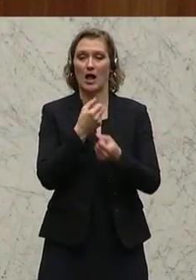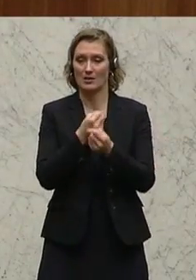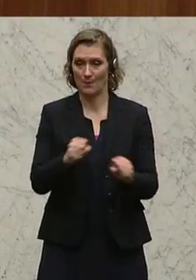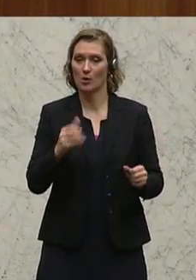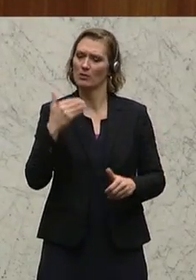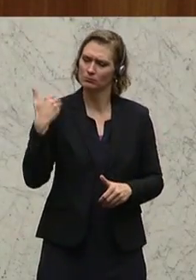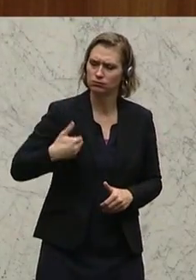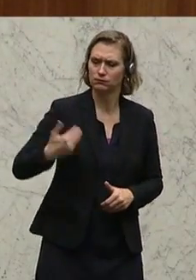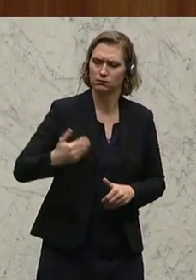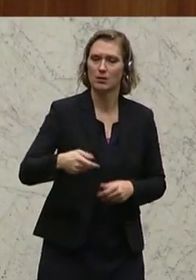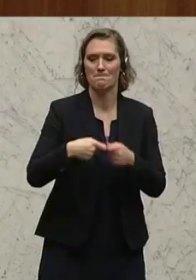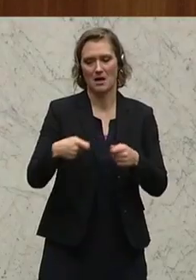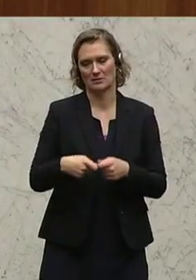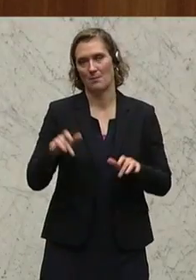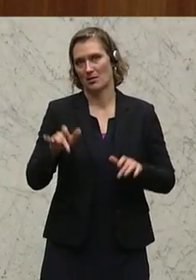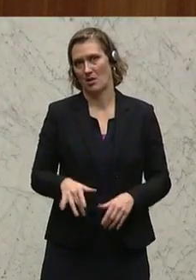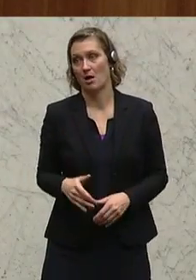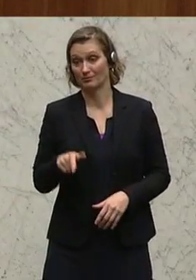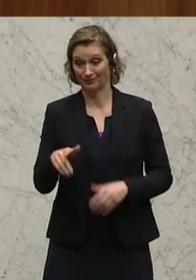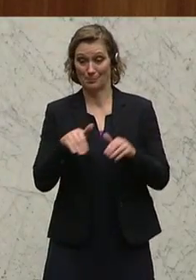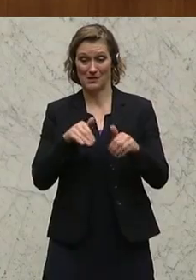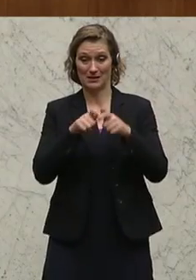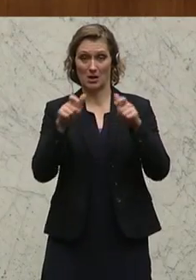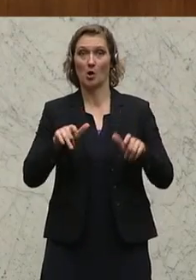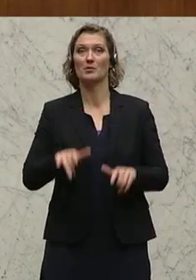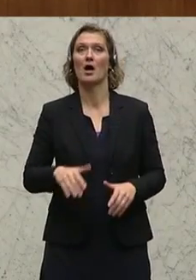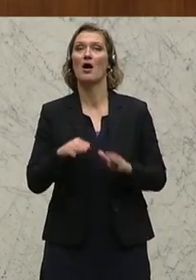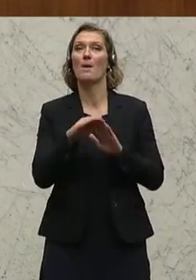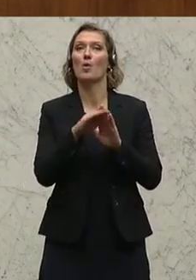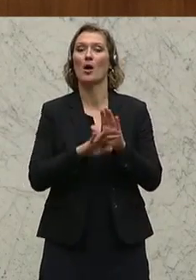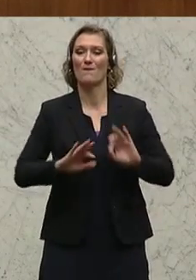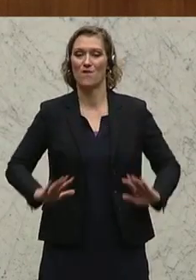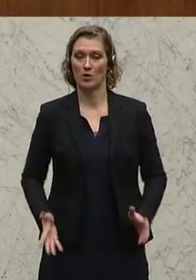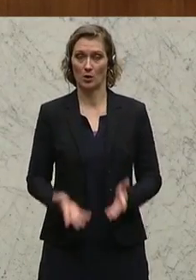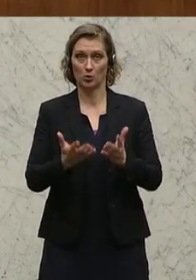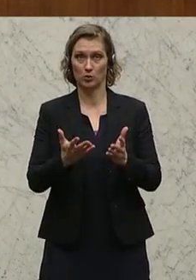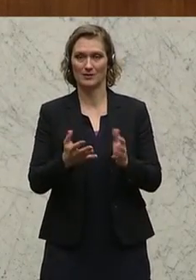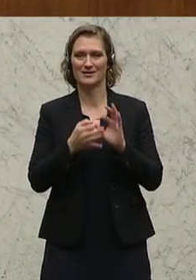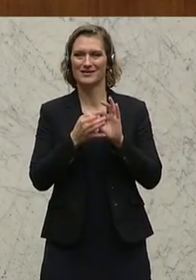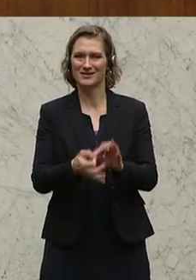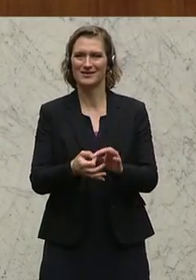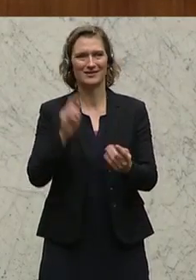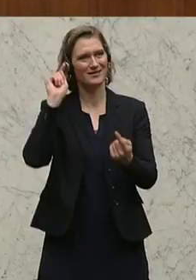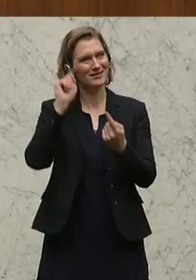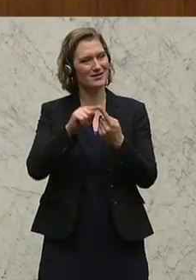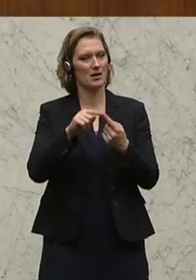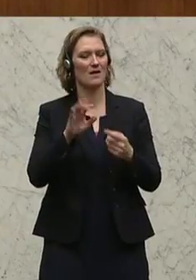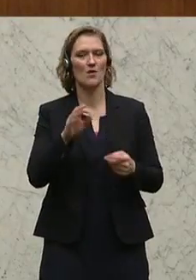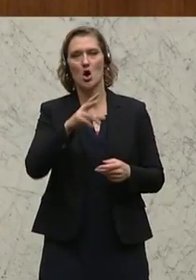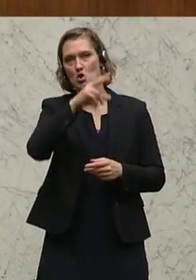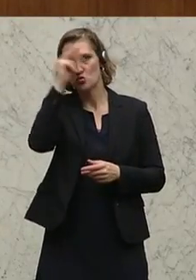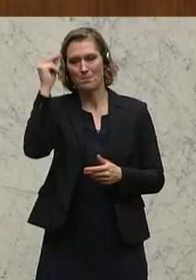Maßnahmen. Im Ministerium gibt es ein Förderprogramm, das sich Maßnahmen zur Förderung von